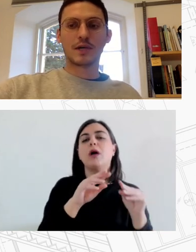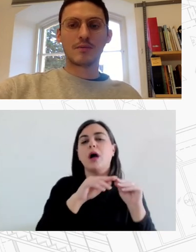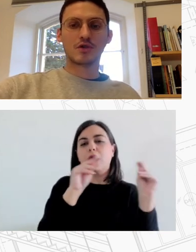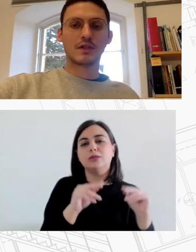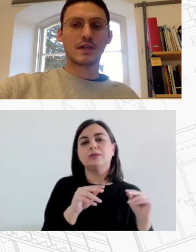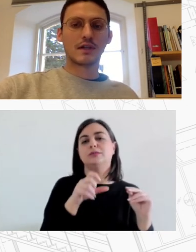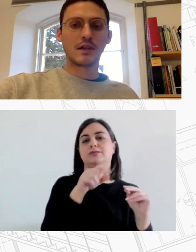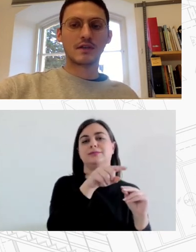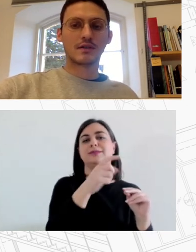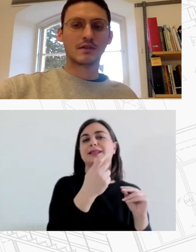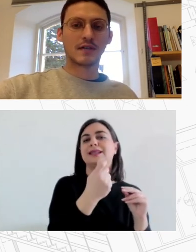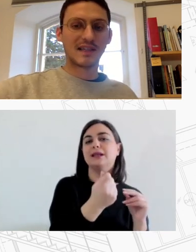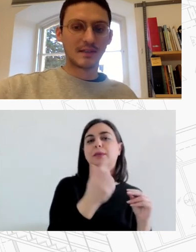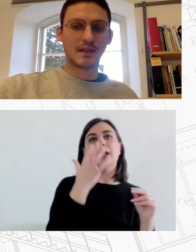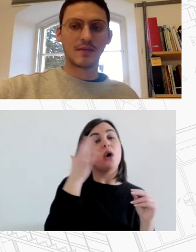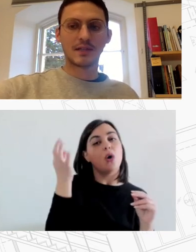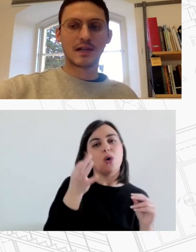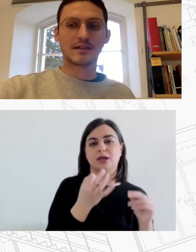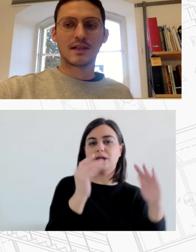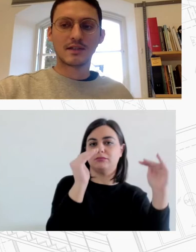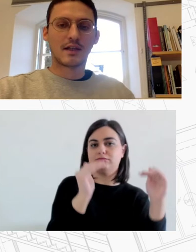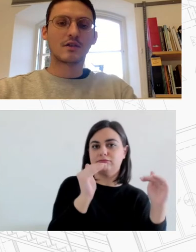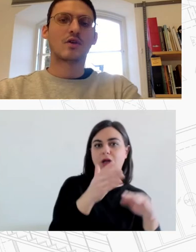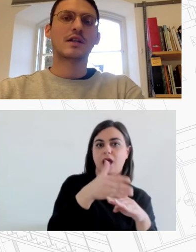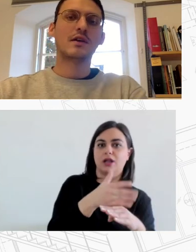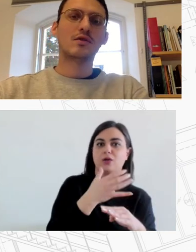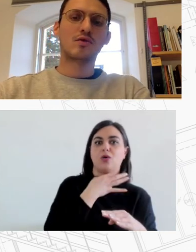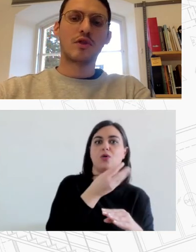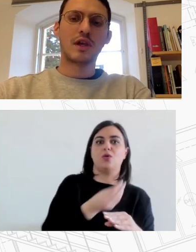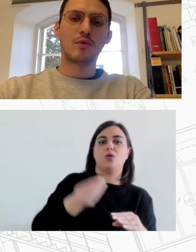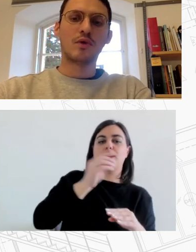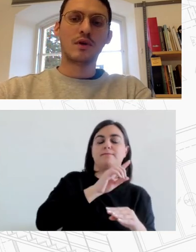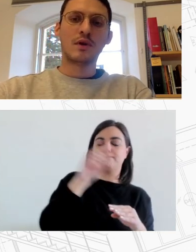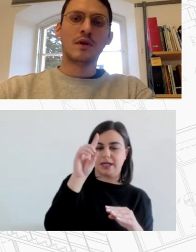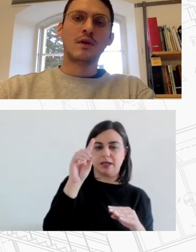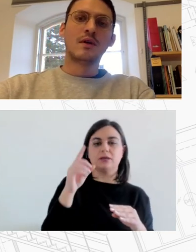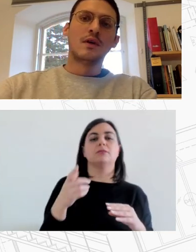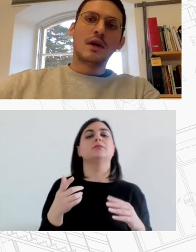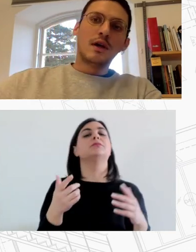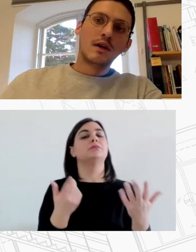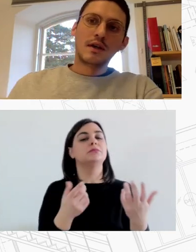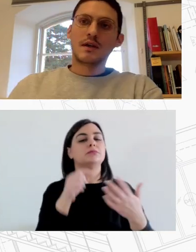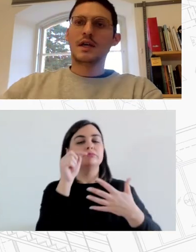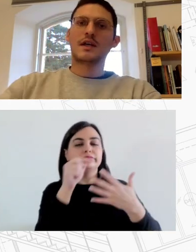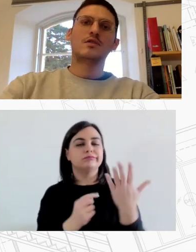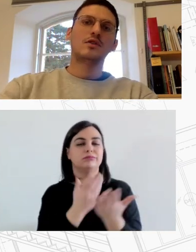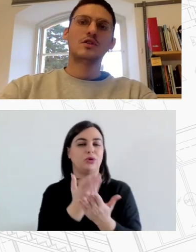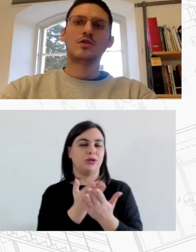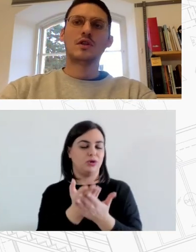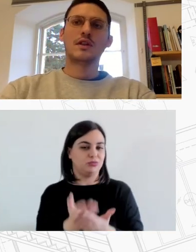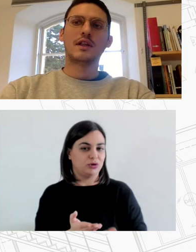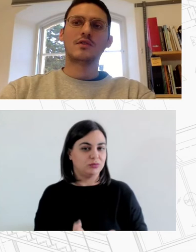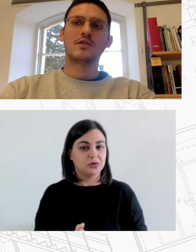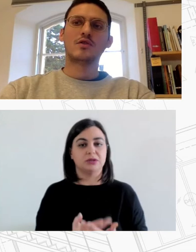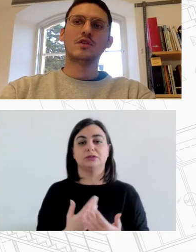οικονομικά προσιτής κατοικίας σε αντιστοιχεία με τις στεγαστικές ανάγκες των κατοίκων του Δήμου Η αναγνώριση